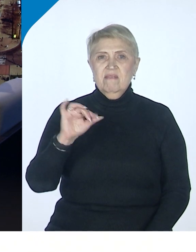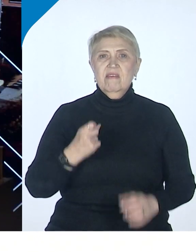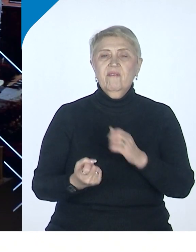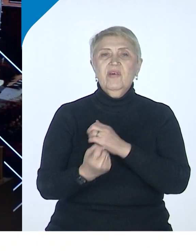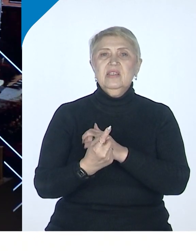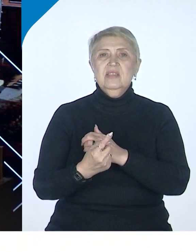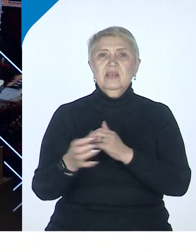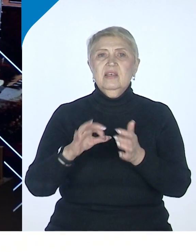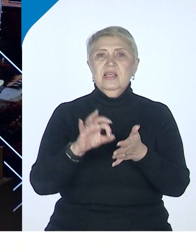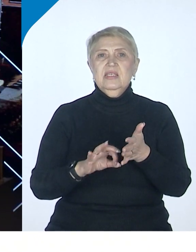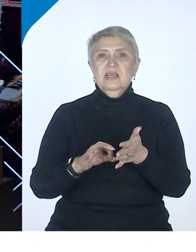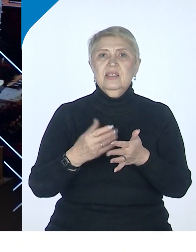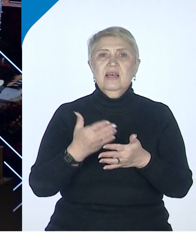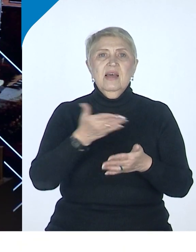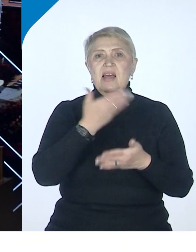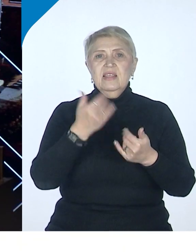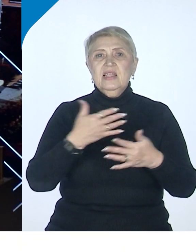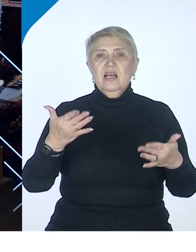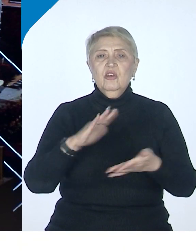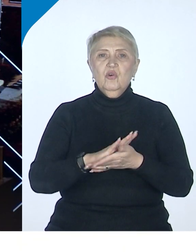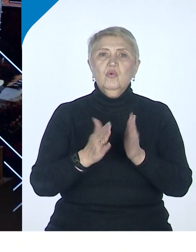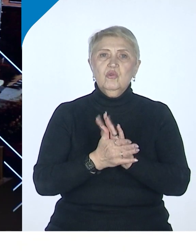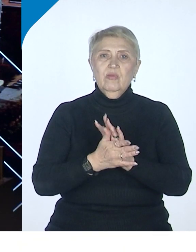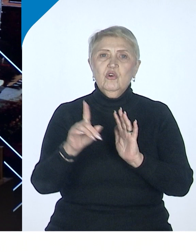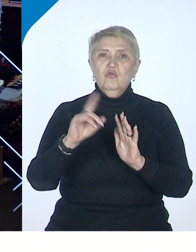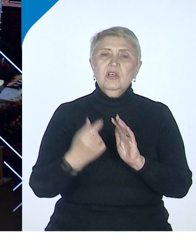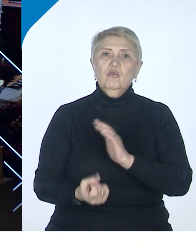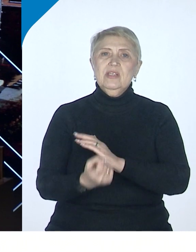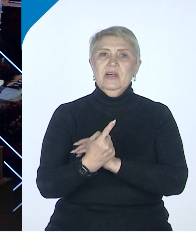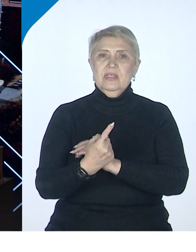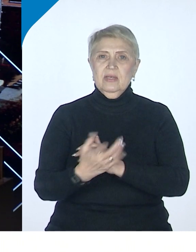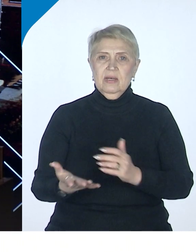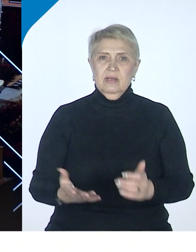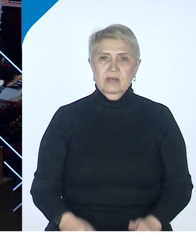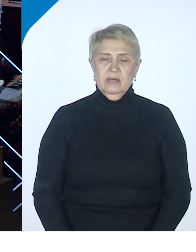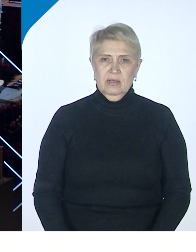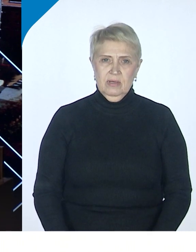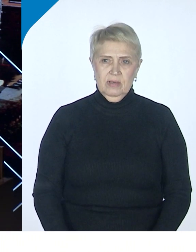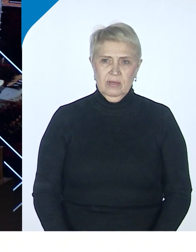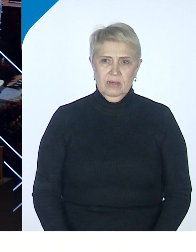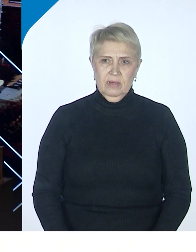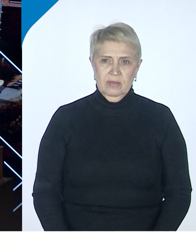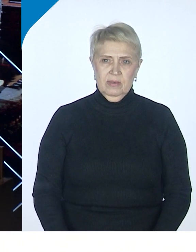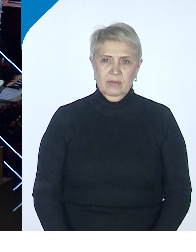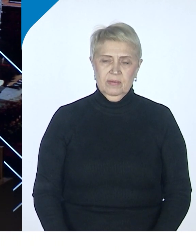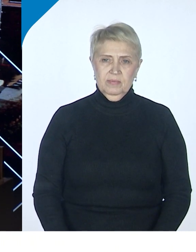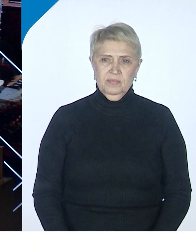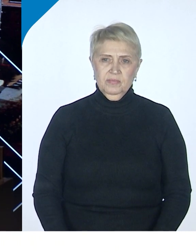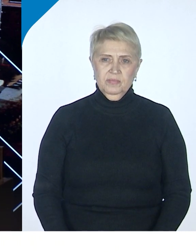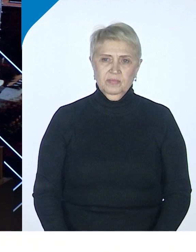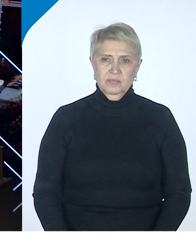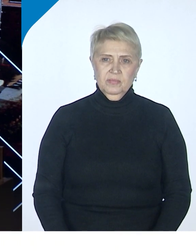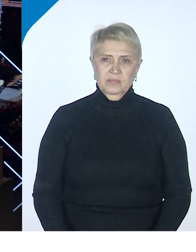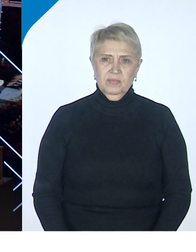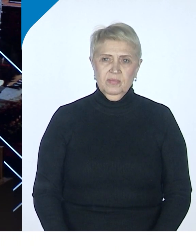нет объективных условий для того, чтобы здесь возникло что-то вроде там Шанхая или что-то вроде